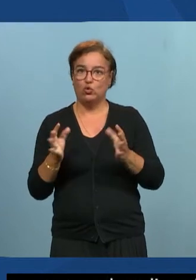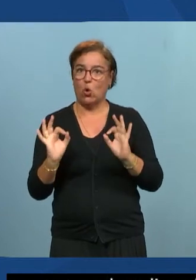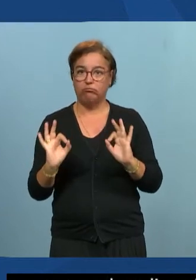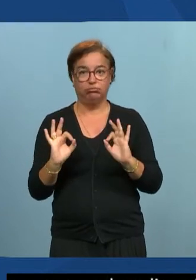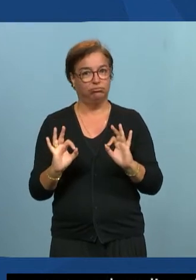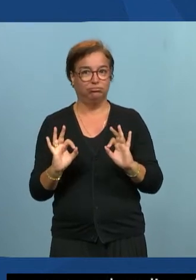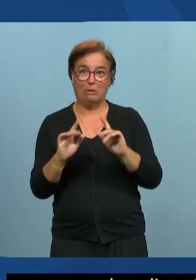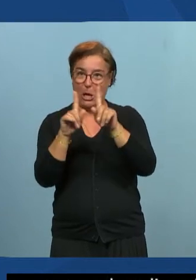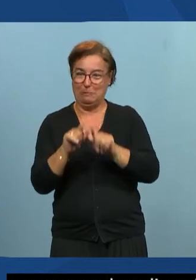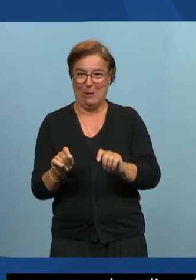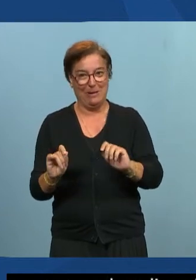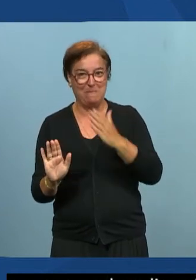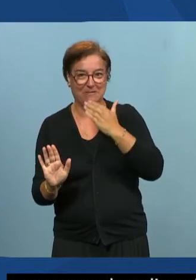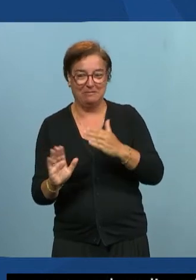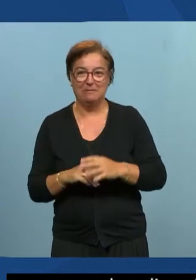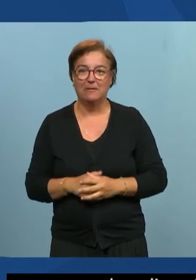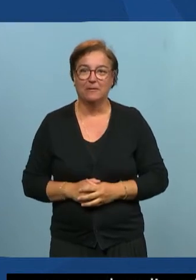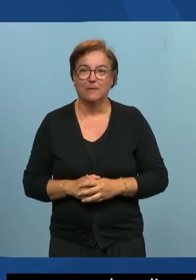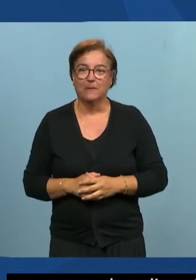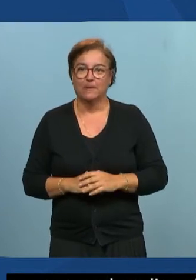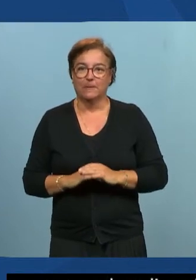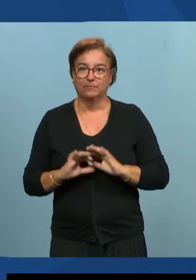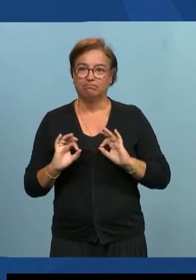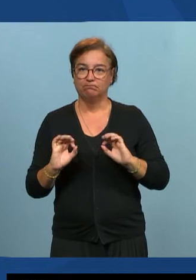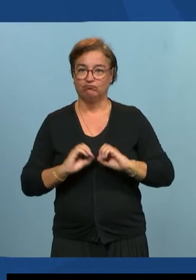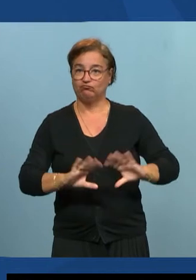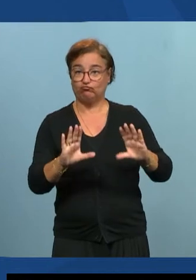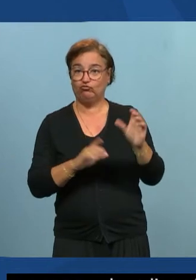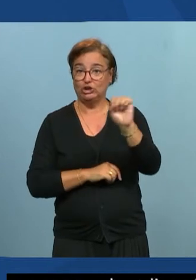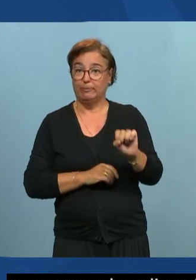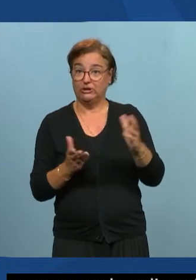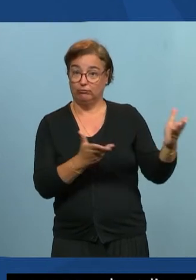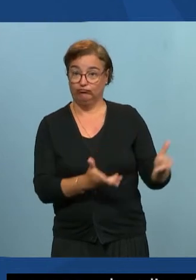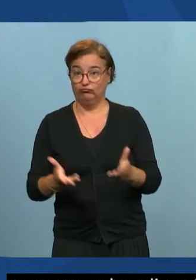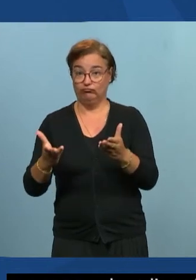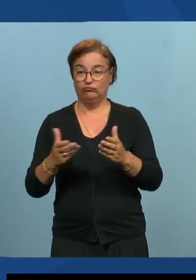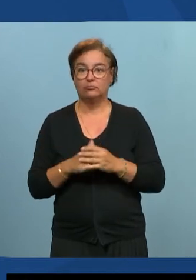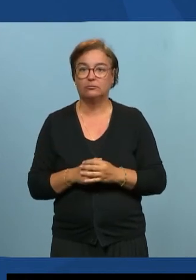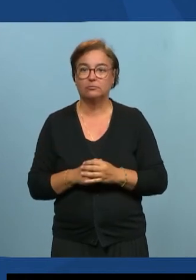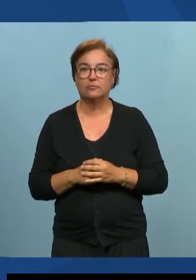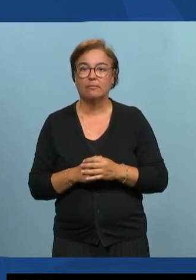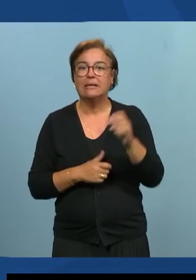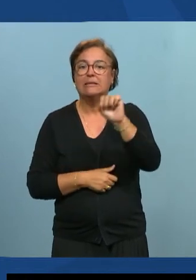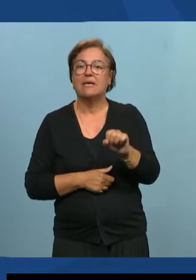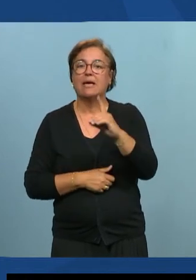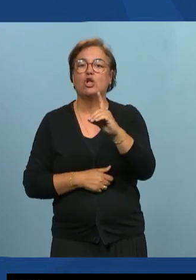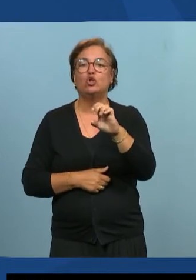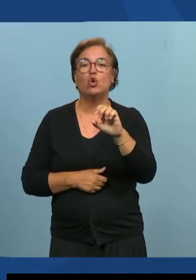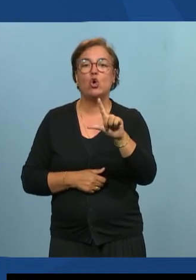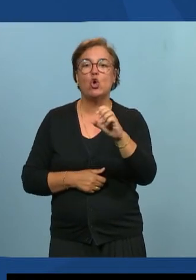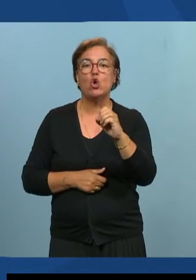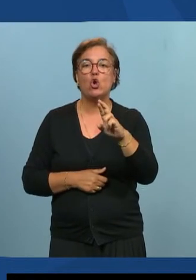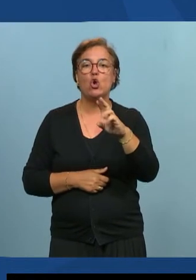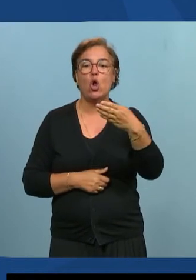les délais. Non, on va laisser la parole à Sébastien Delorme pour, du coup, parler accessibilité